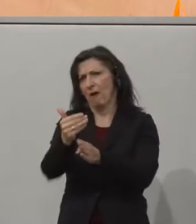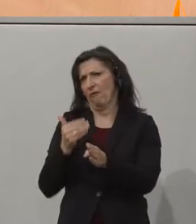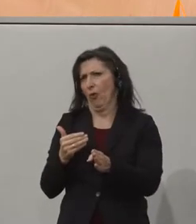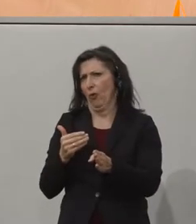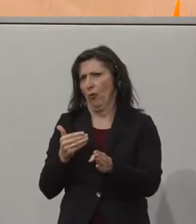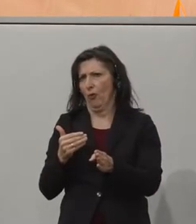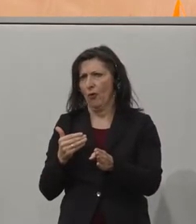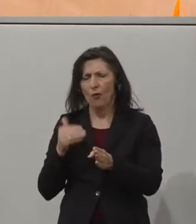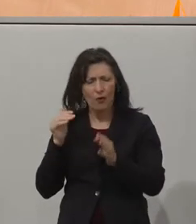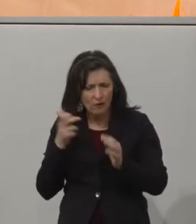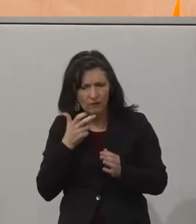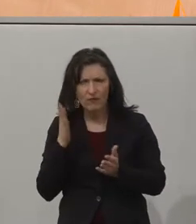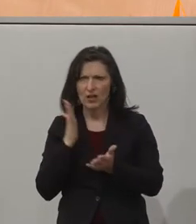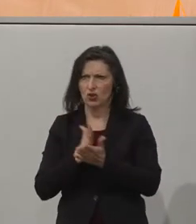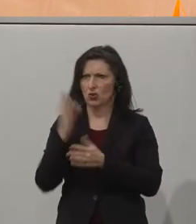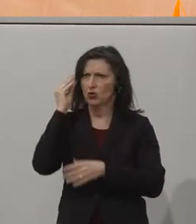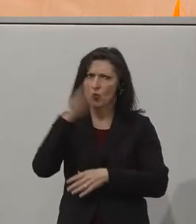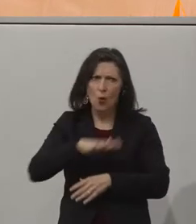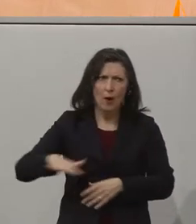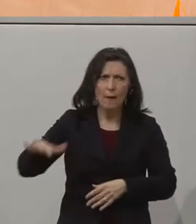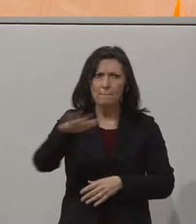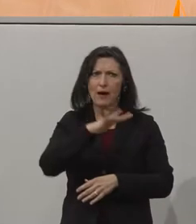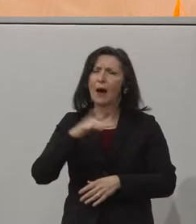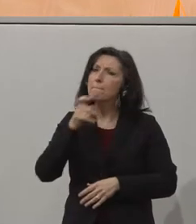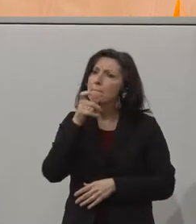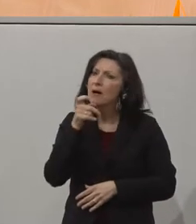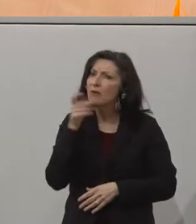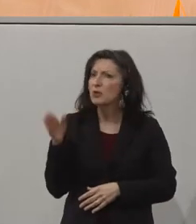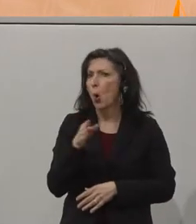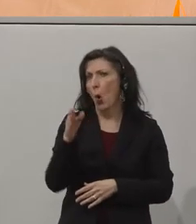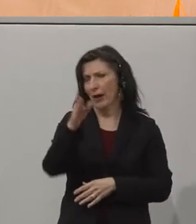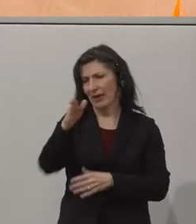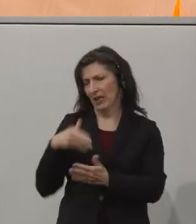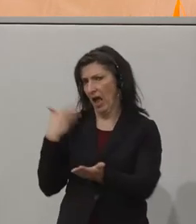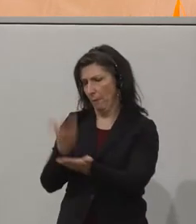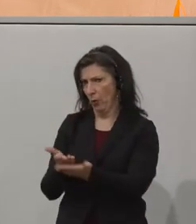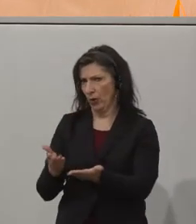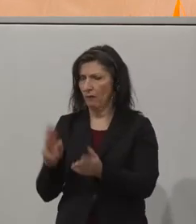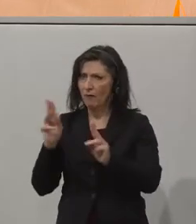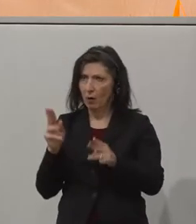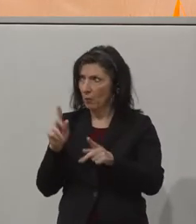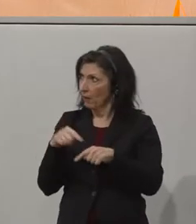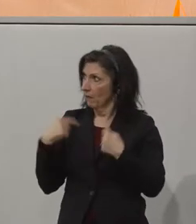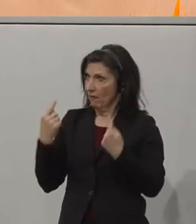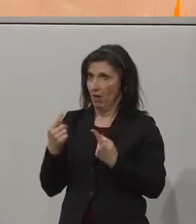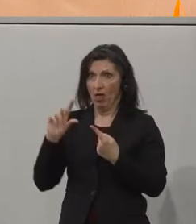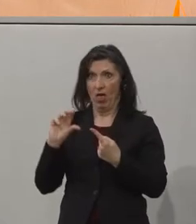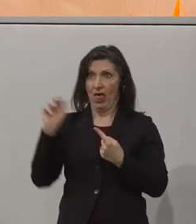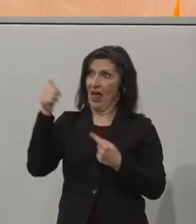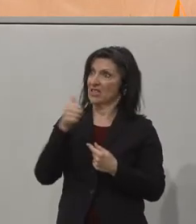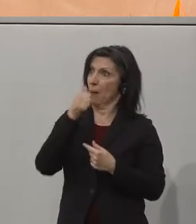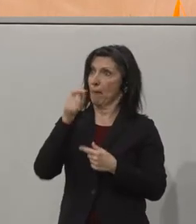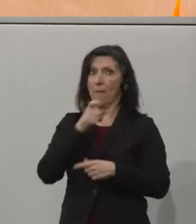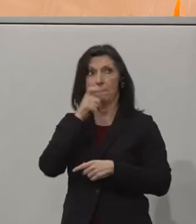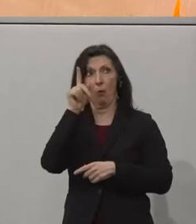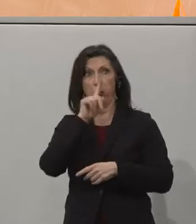mit der Berufsorientierung in den Schulen zu beginnen. Weil nämlich, Sie werden bei uns die ersten Berufserfahrungen machen.